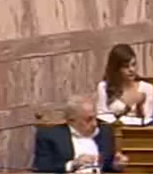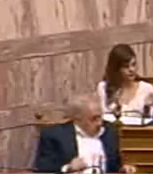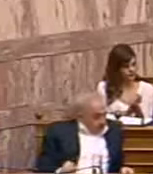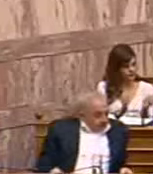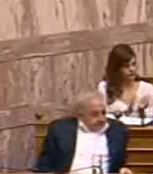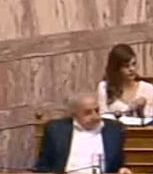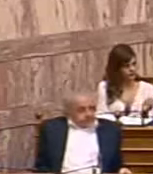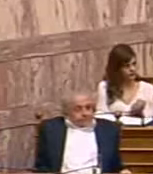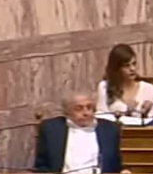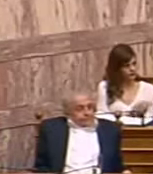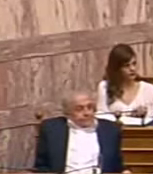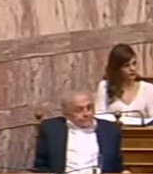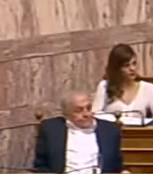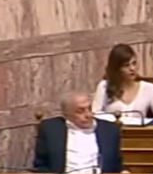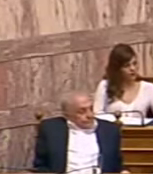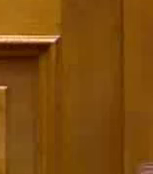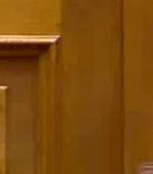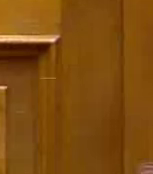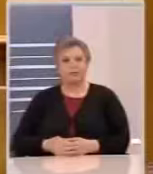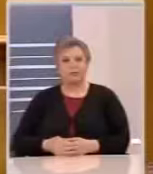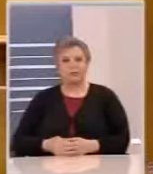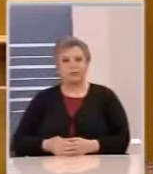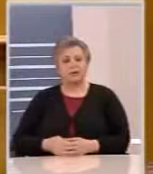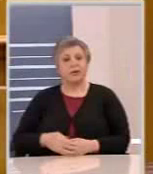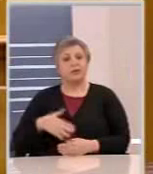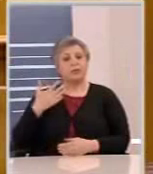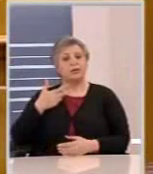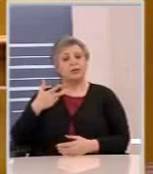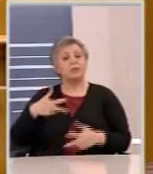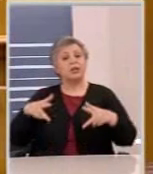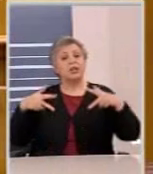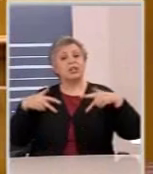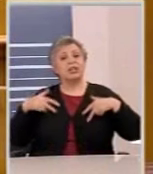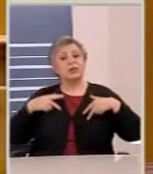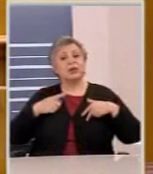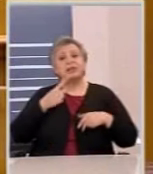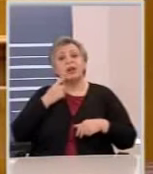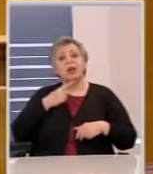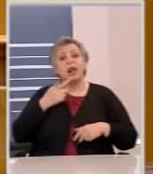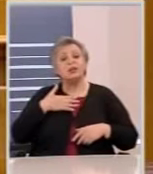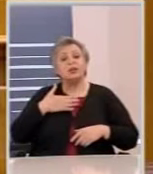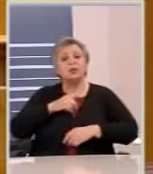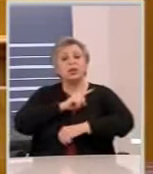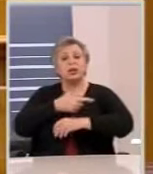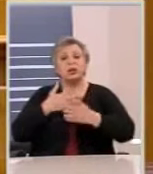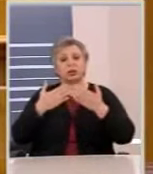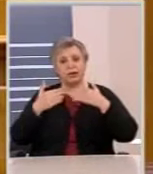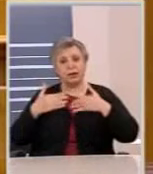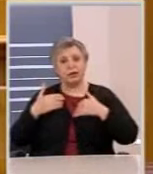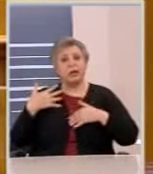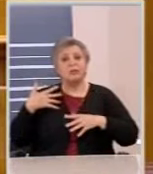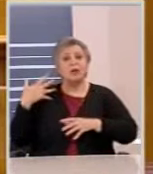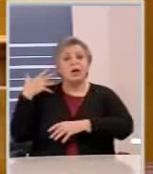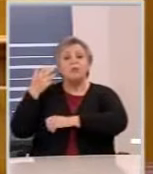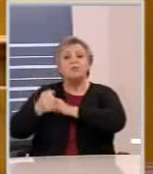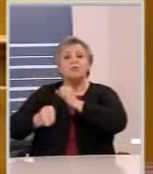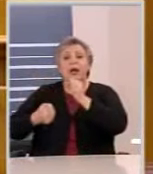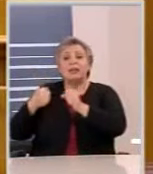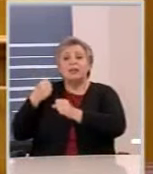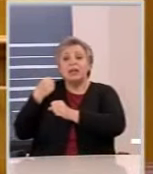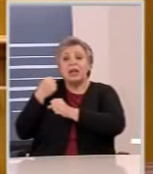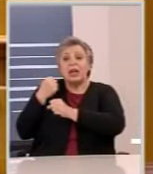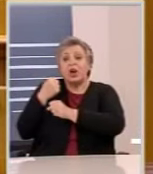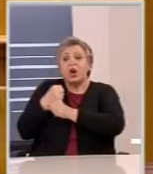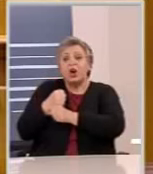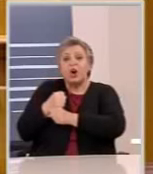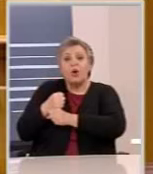Ανίκανε μια κυβέρνηση που κατάφερε για πρώτη φορά μετά από πέντε χρόνια να ανοίξει κανονικά τα σχολεία με όλους τους καθηγητές και όλα